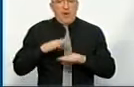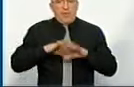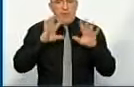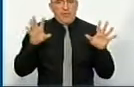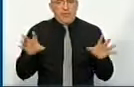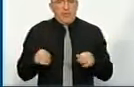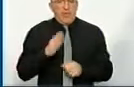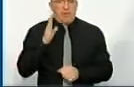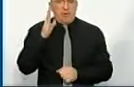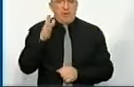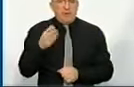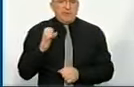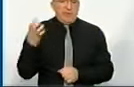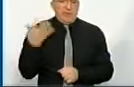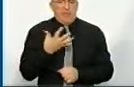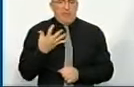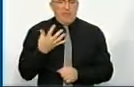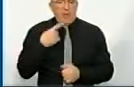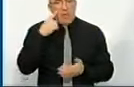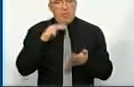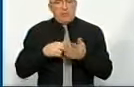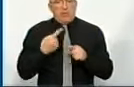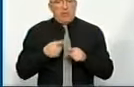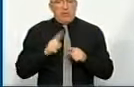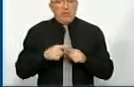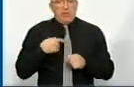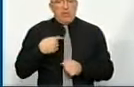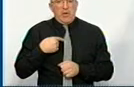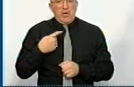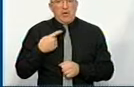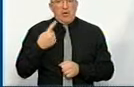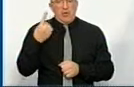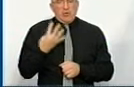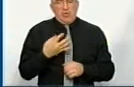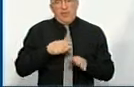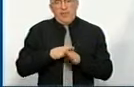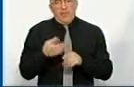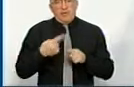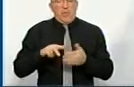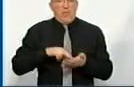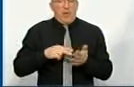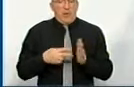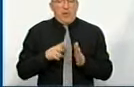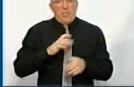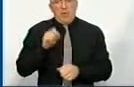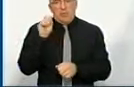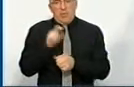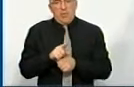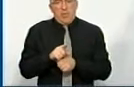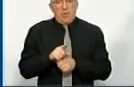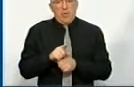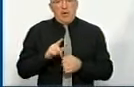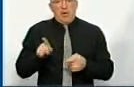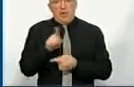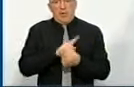децентралізацію. з піти. Тому я оцінив би таким чином, що ми на чверт виконали той план, який був поставлений концепцією